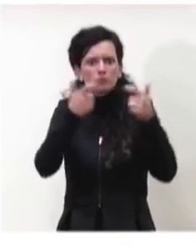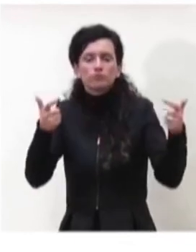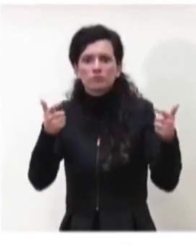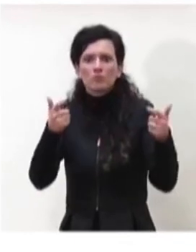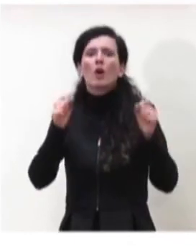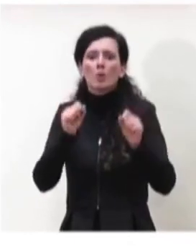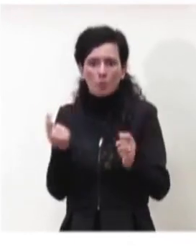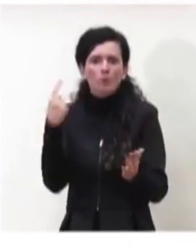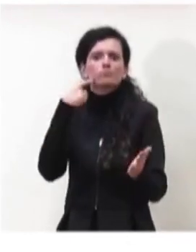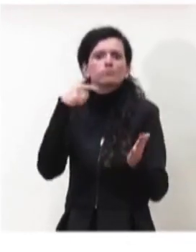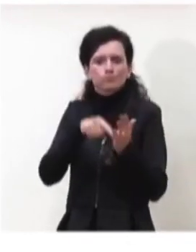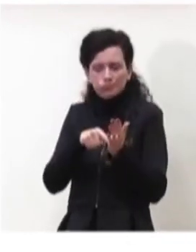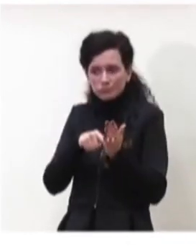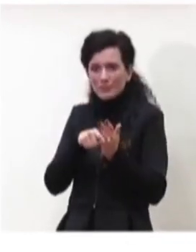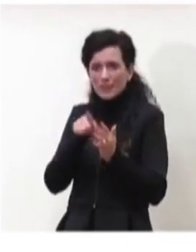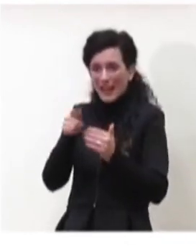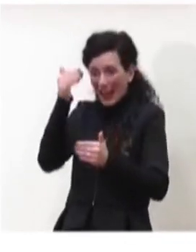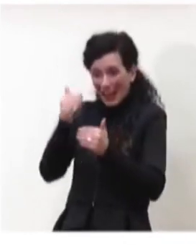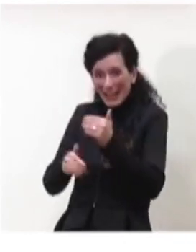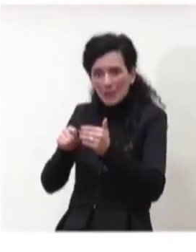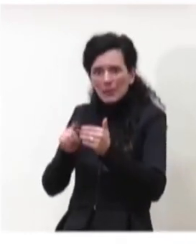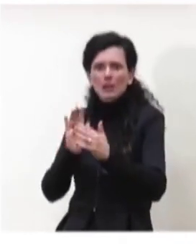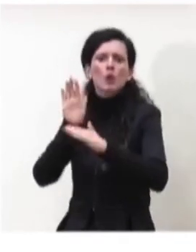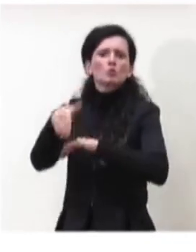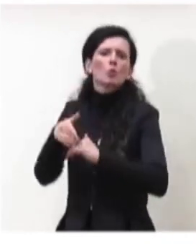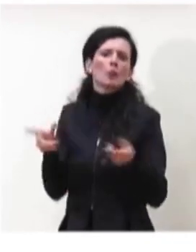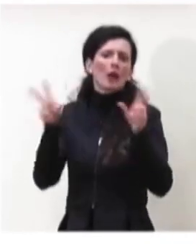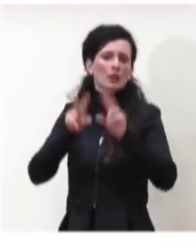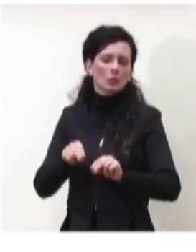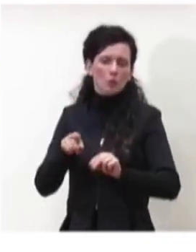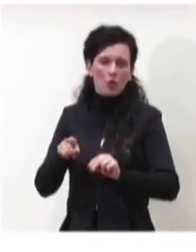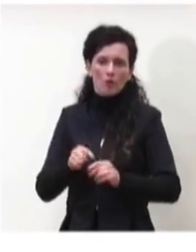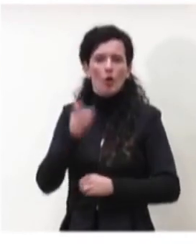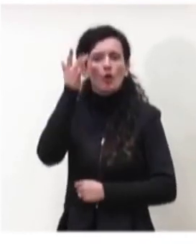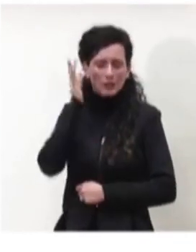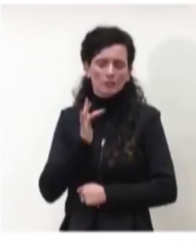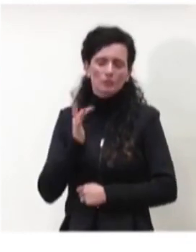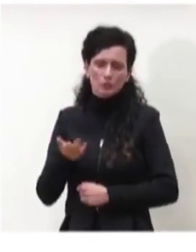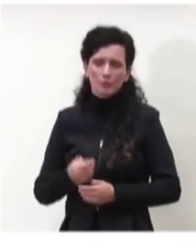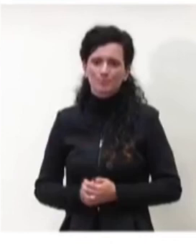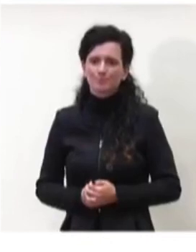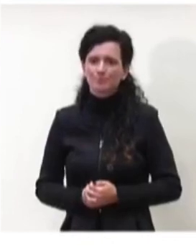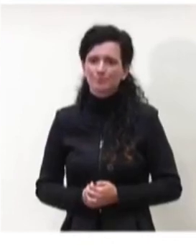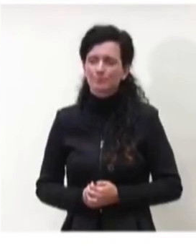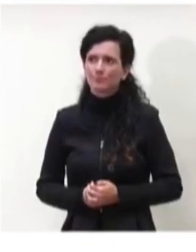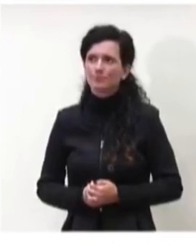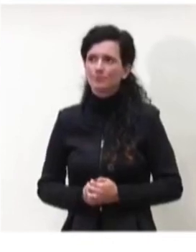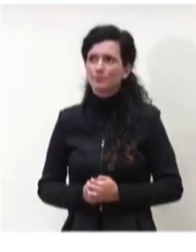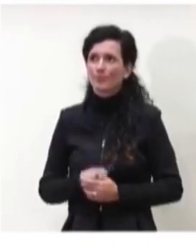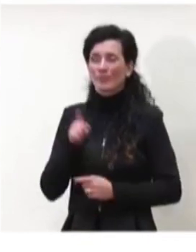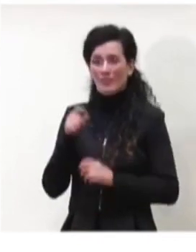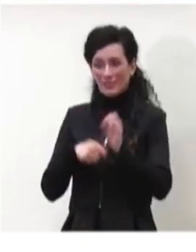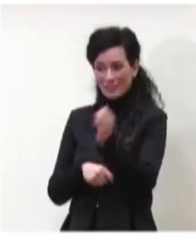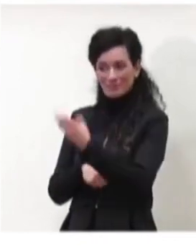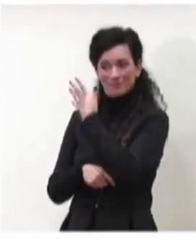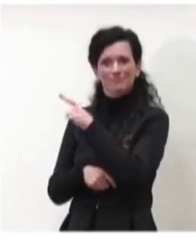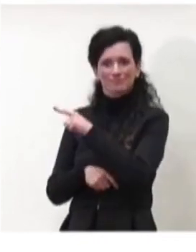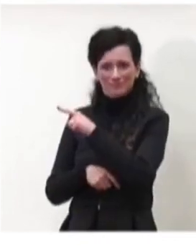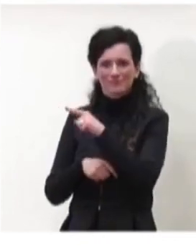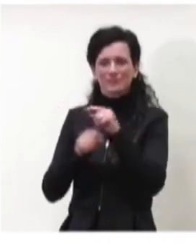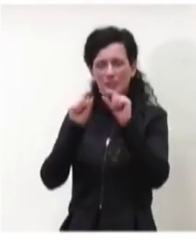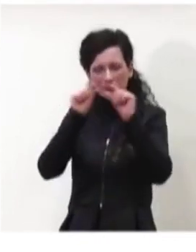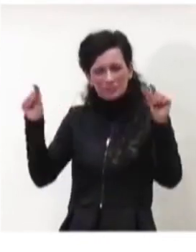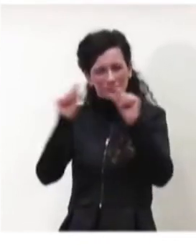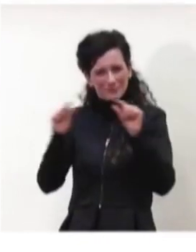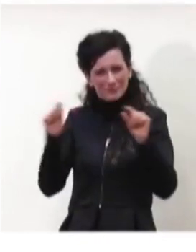breve poi a superare di nuovo queste soglie. Questo dato poi viene confermato anche da queste proiezioni che ormai